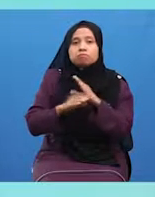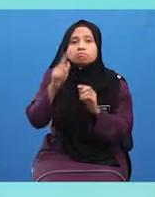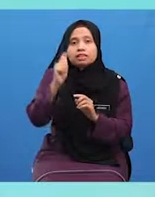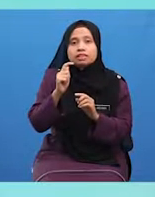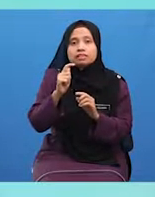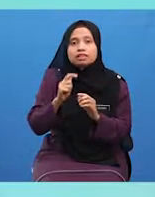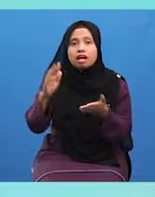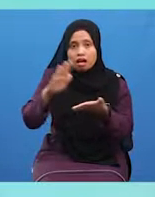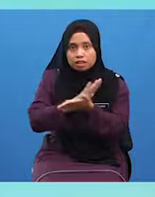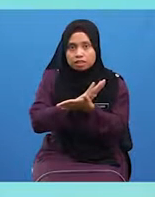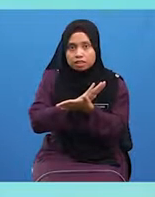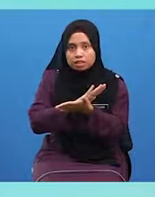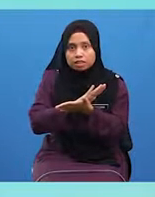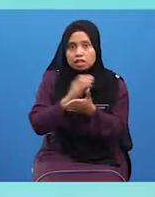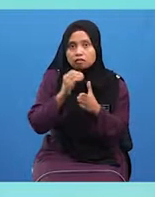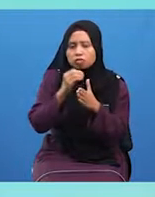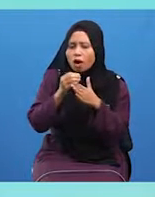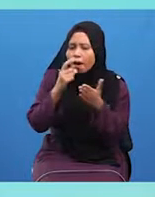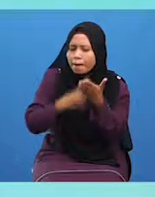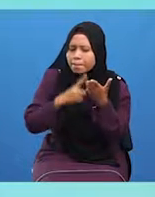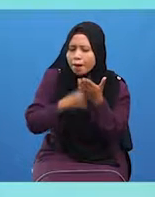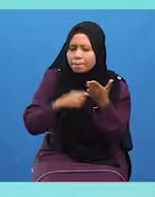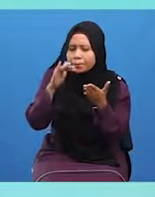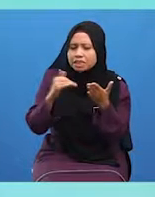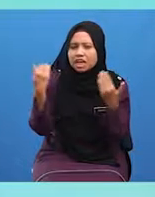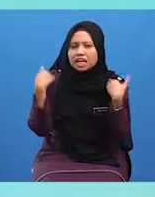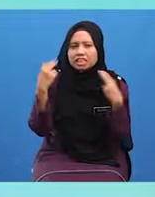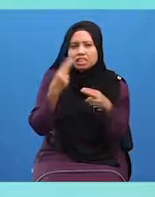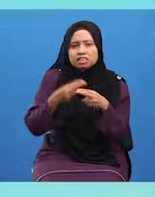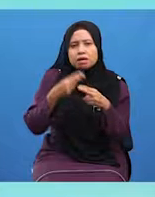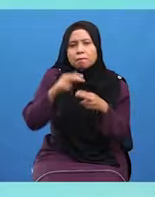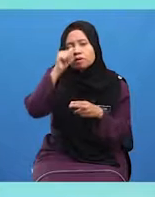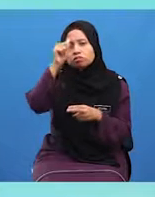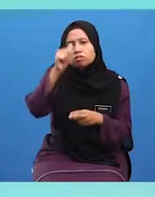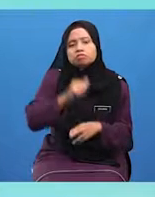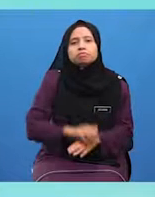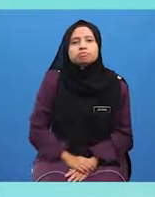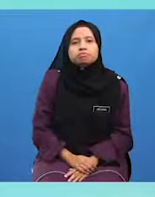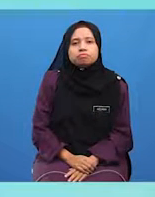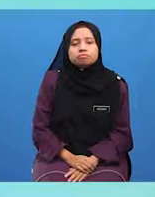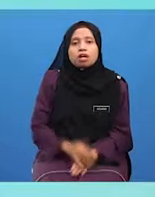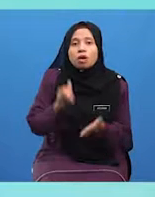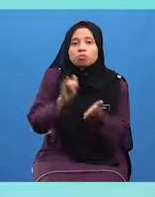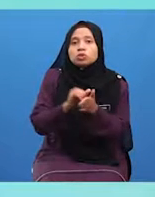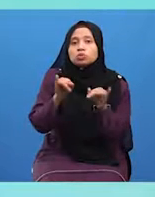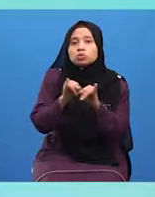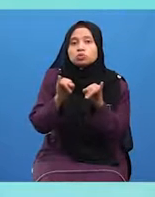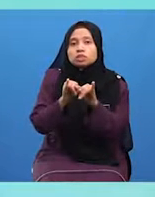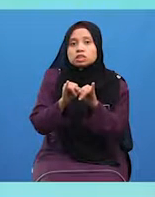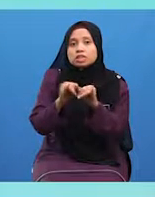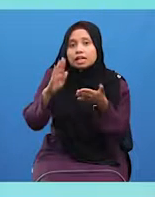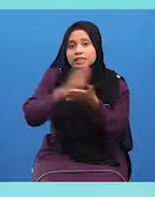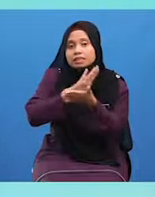Tandas Kertas Atau Dokumen Yang Mengandungi Ayat Al-Quran Begitu Juga